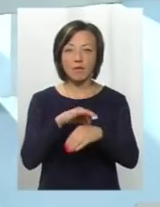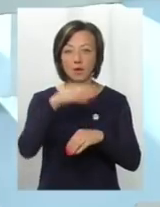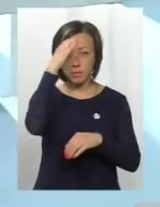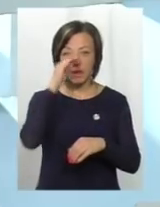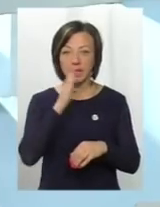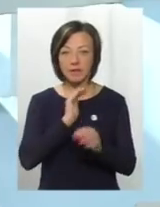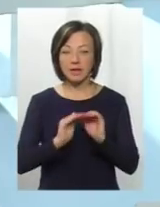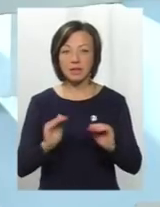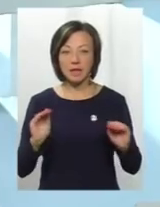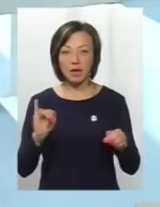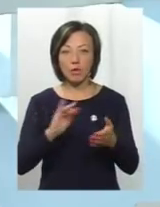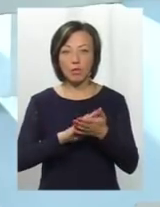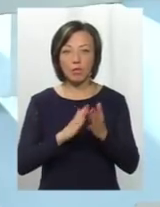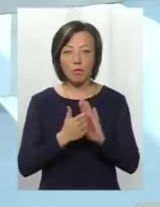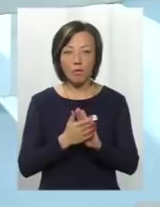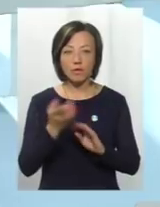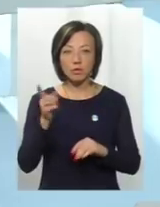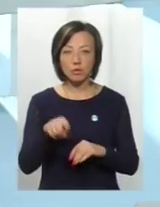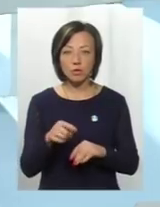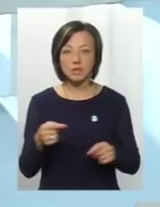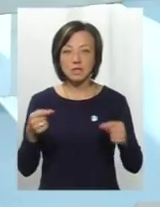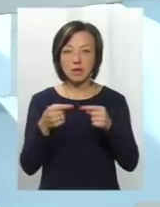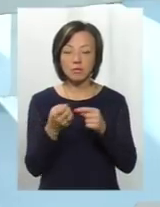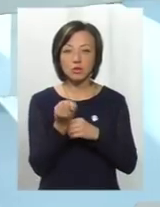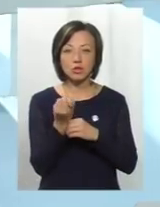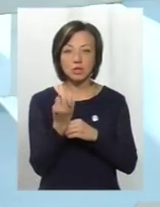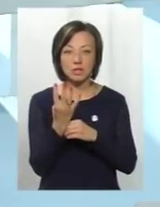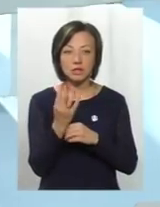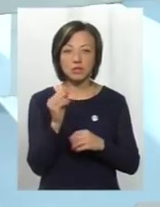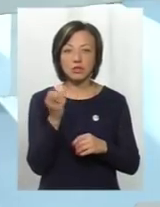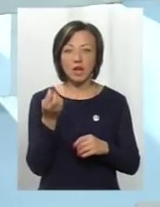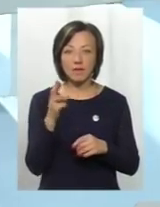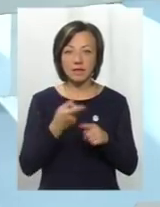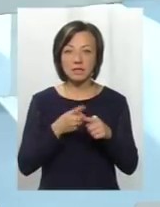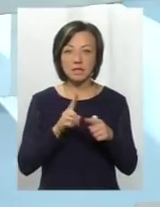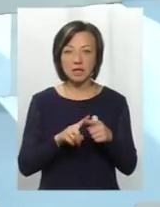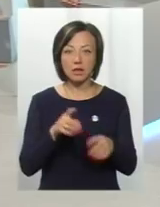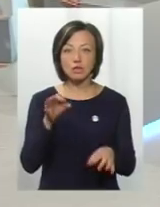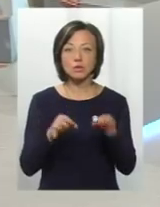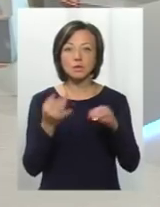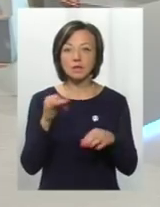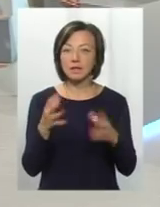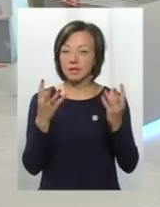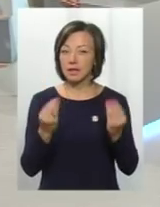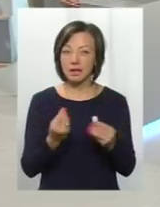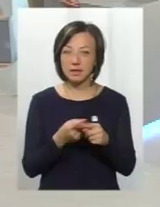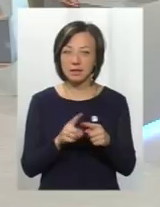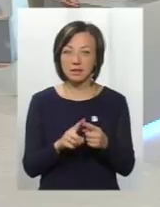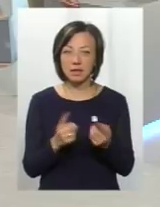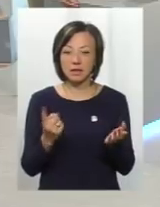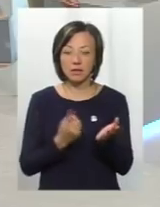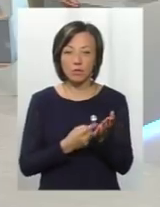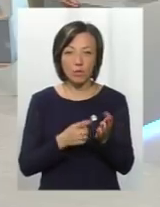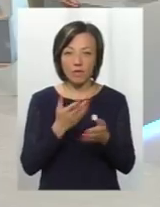і ставити умови того, що саме 14 червня – це той судний день, це, я вважаю, необґрунтовано і